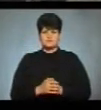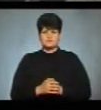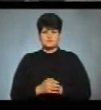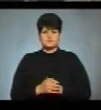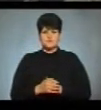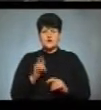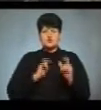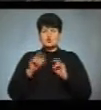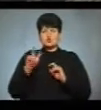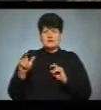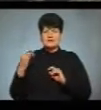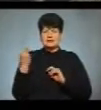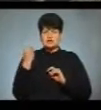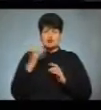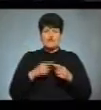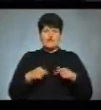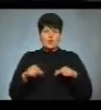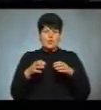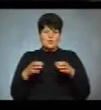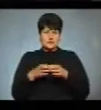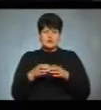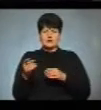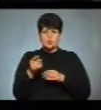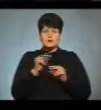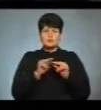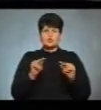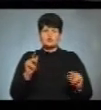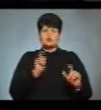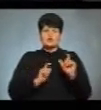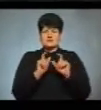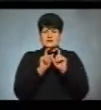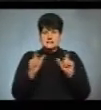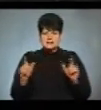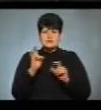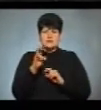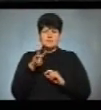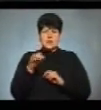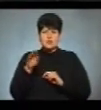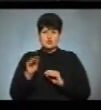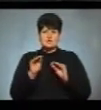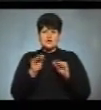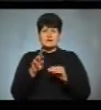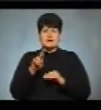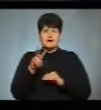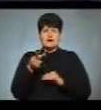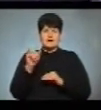Студенти історичного факультету Тернопільського педагогічного університету Назар Мельничук саджає ялівець.